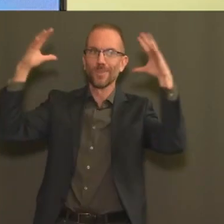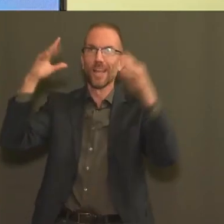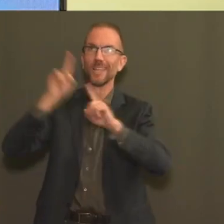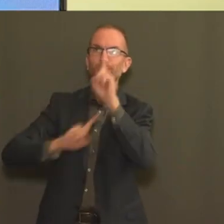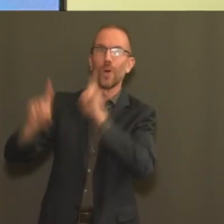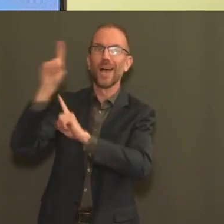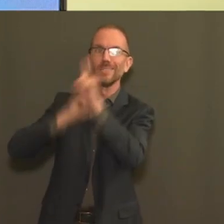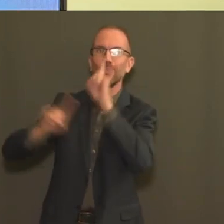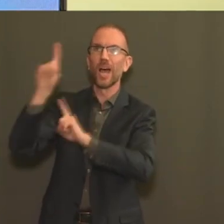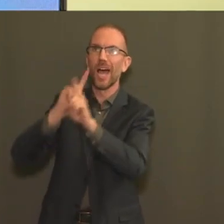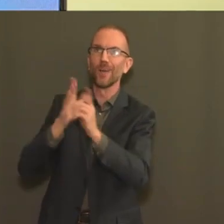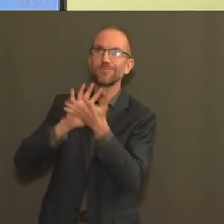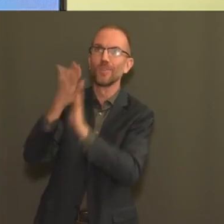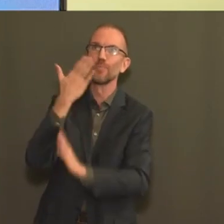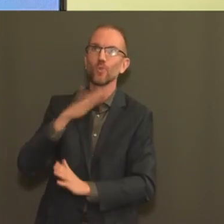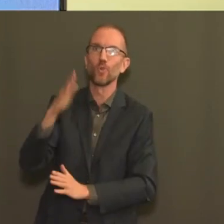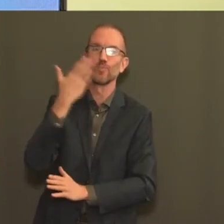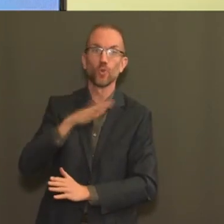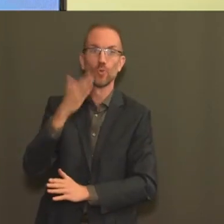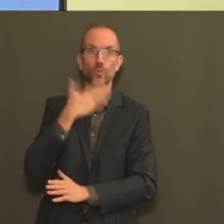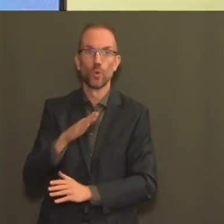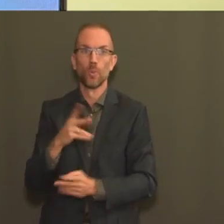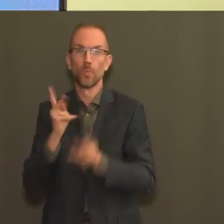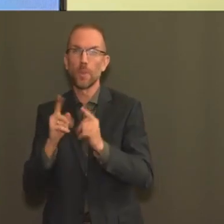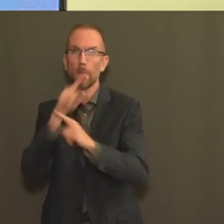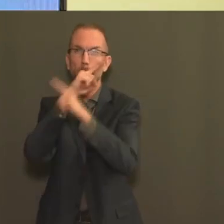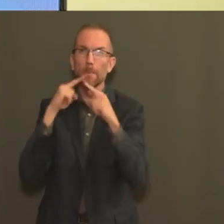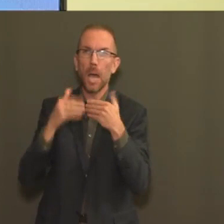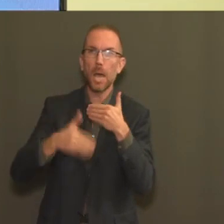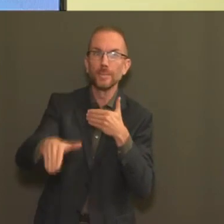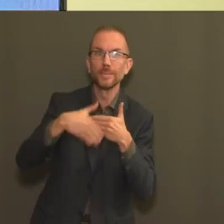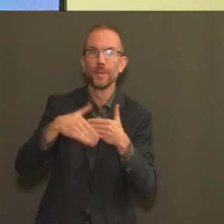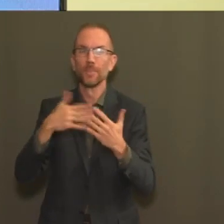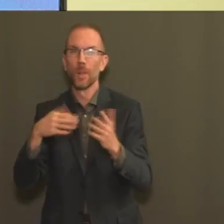société et d'une diminution du confinement en fonction de la politique de vaccination.